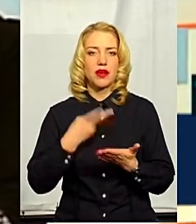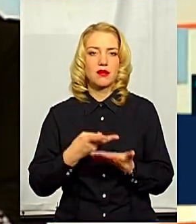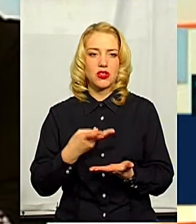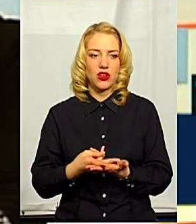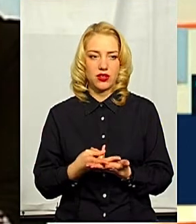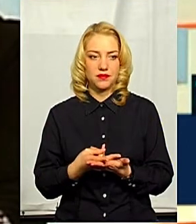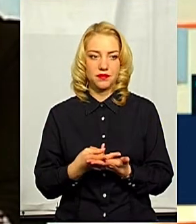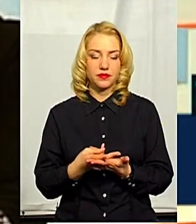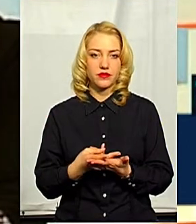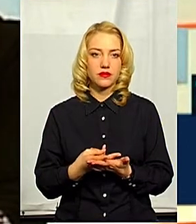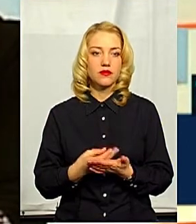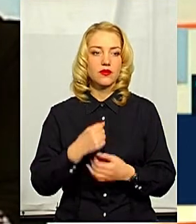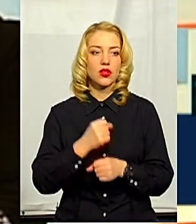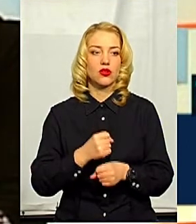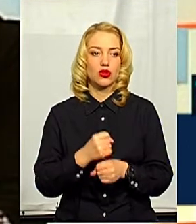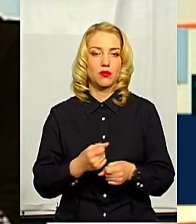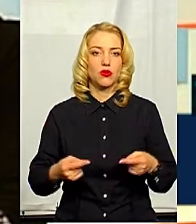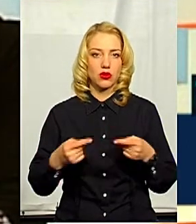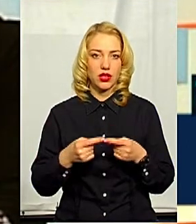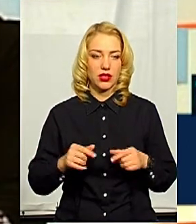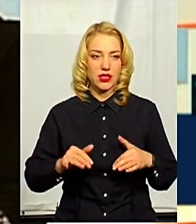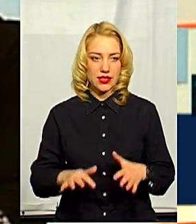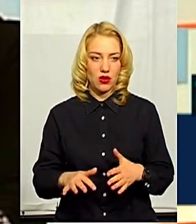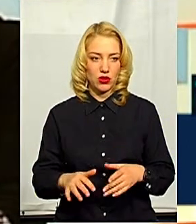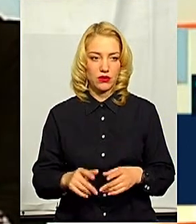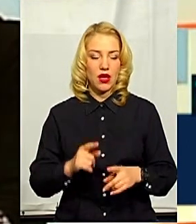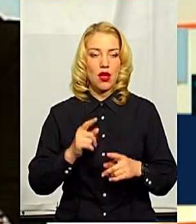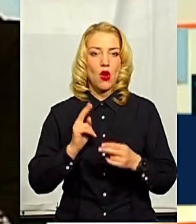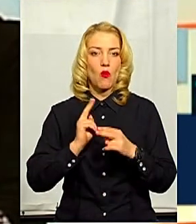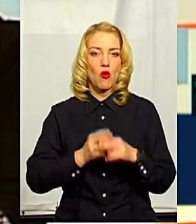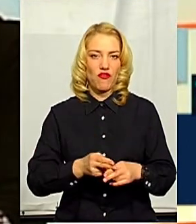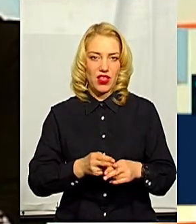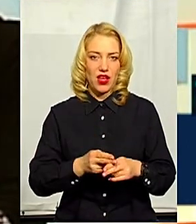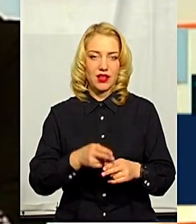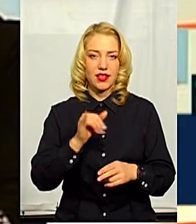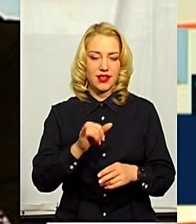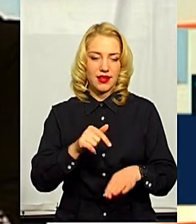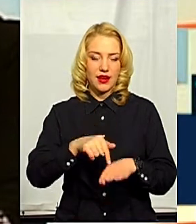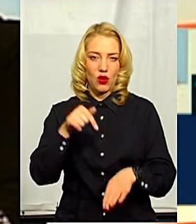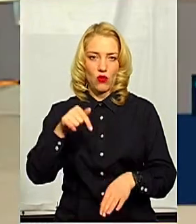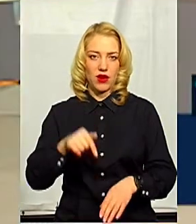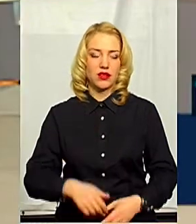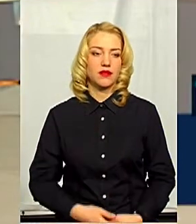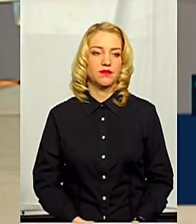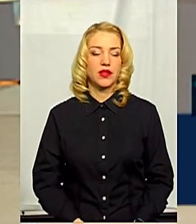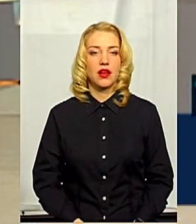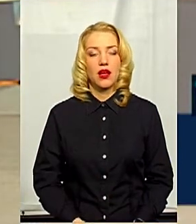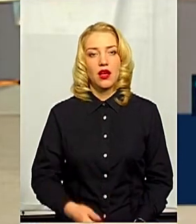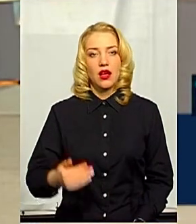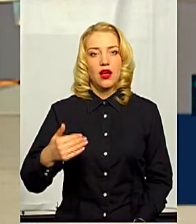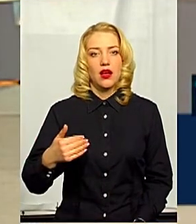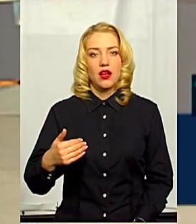розробку конкретних заходів, профілактики і реагування. Я зауважу